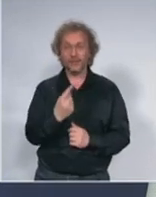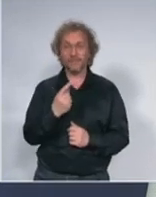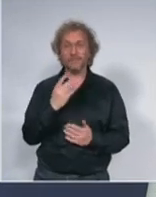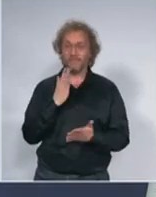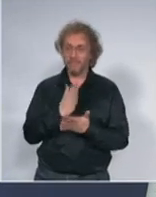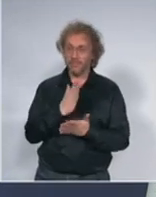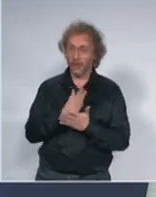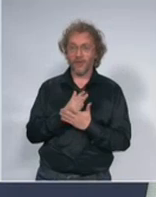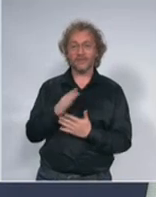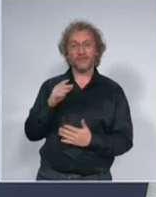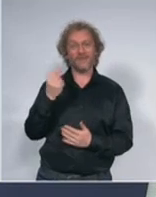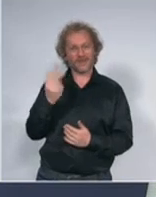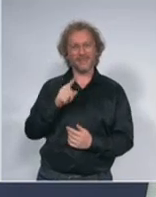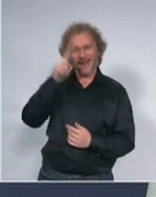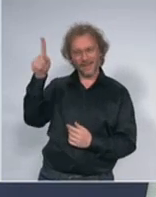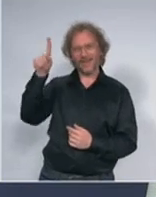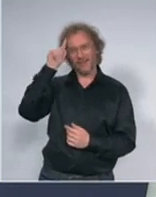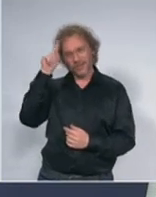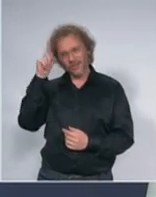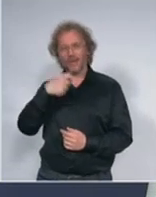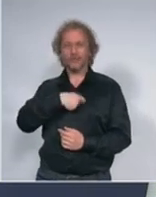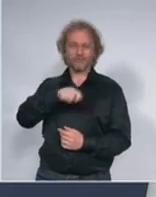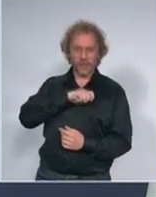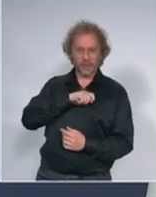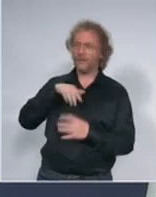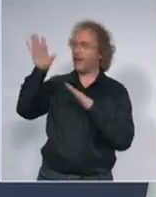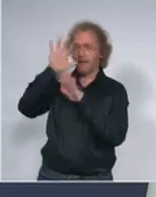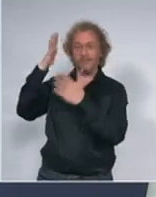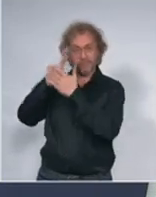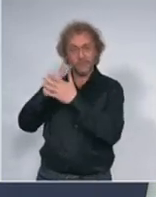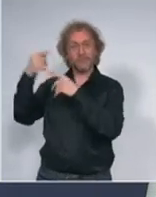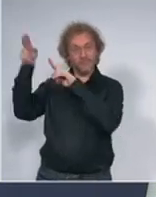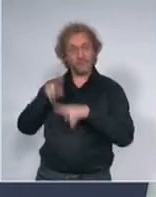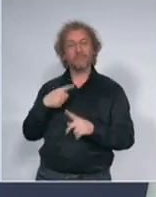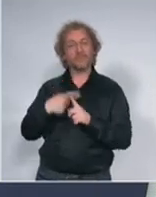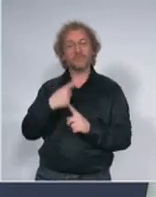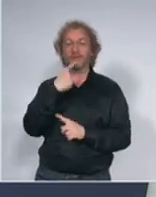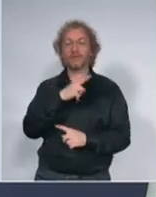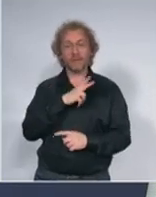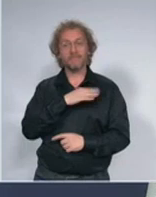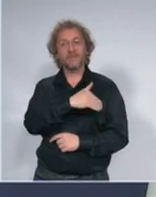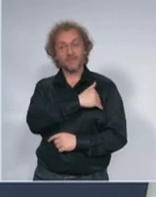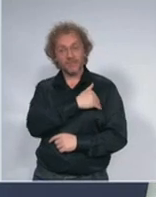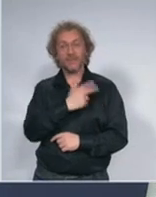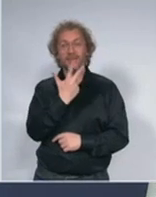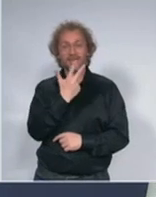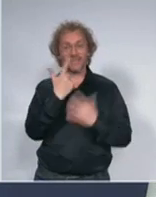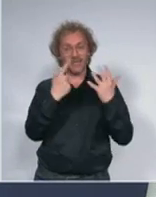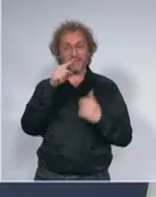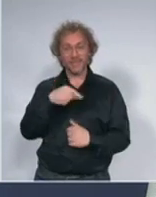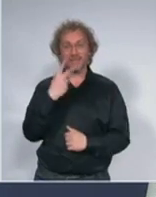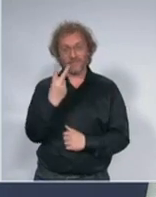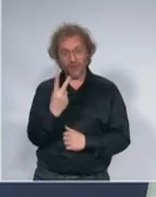prostoru Italije ili Nemačke ili Španije i ako kaže da ima temperaturu 37 sa 2 da li je to dovoljno za testiranje ili su